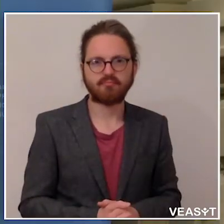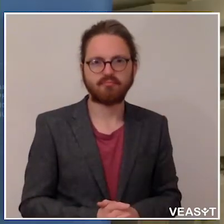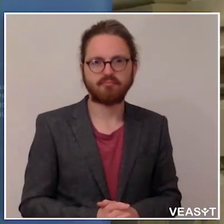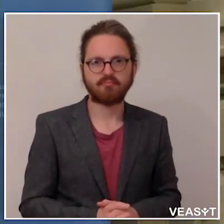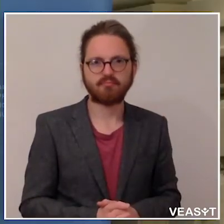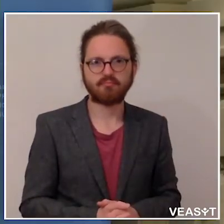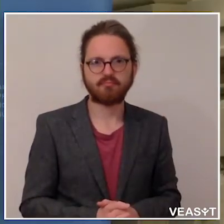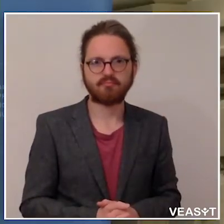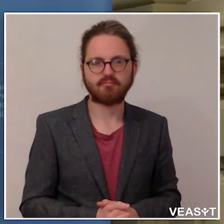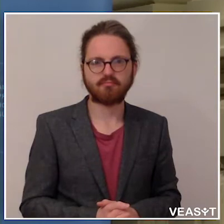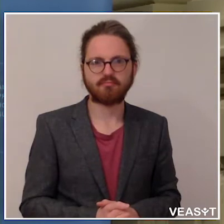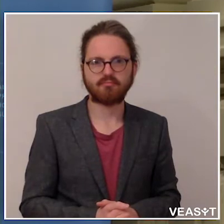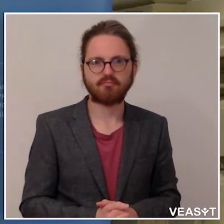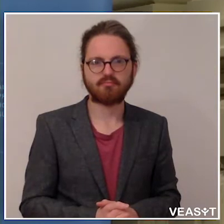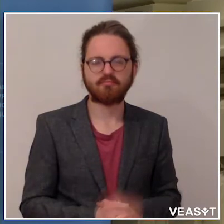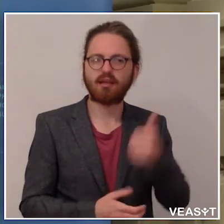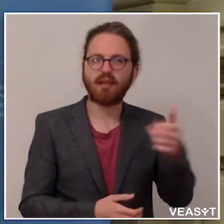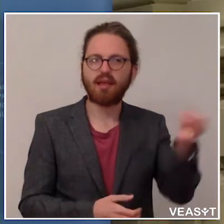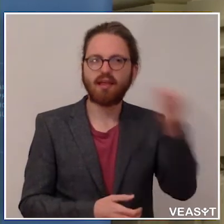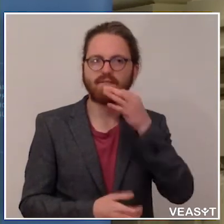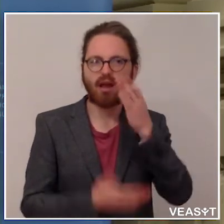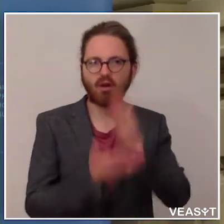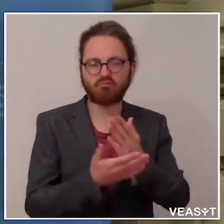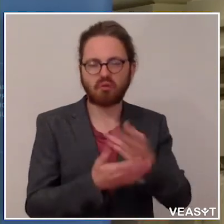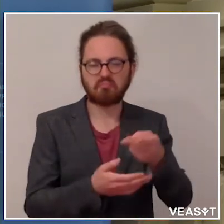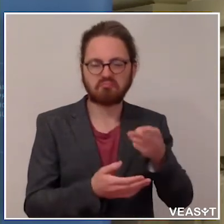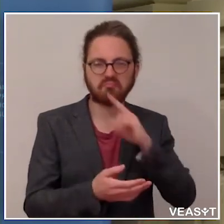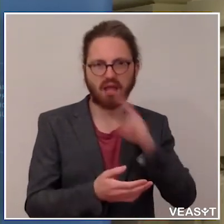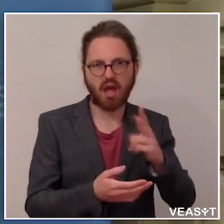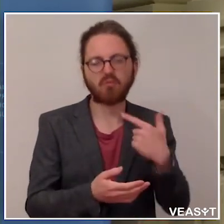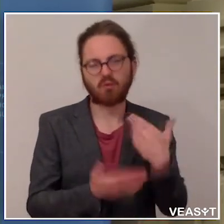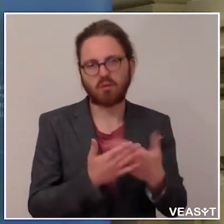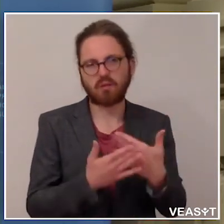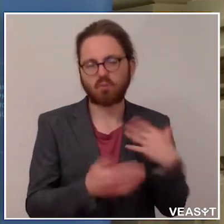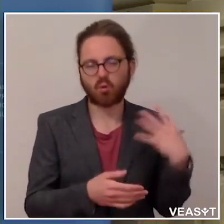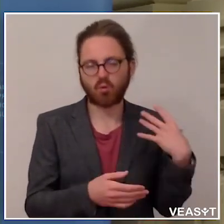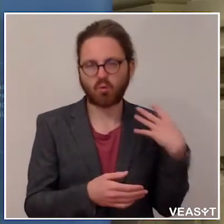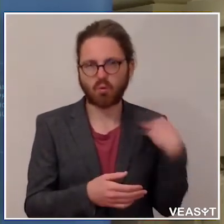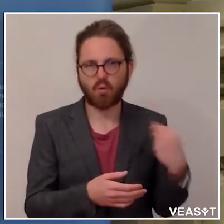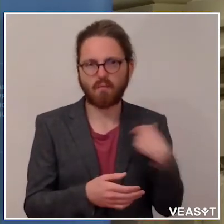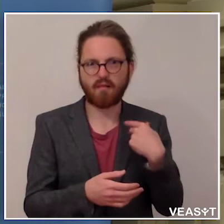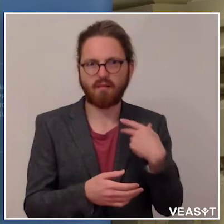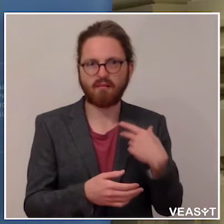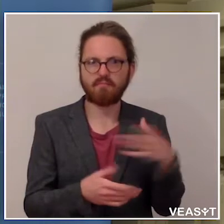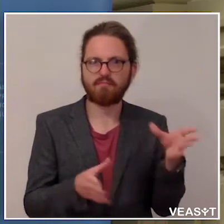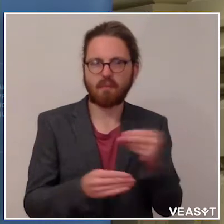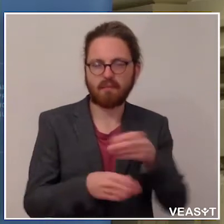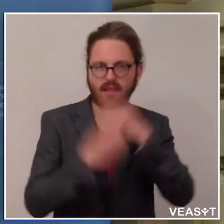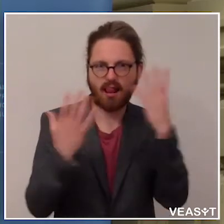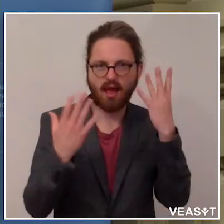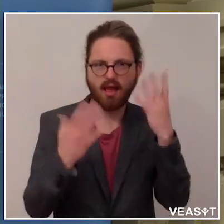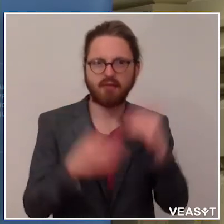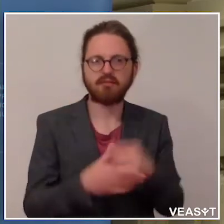Eine Frage ist eigentlich schon beantwortet. Ich wiederhole sie nur, damit es, glaube ich, klar ist, ob man jetzt